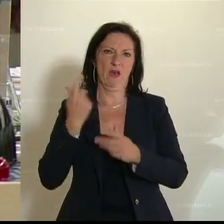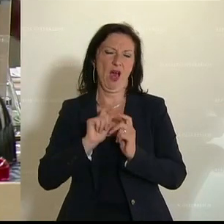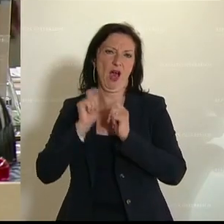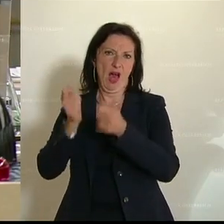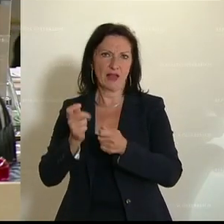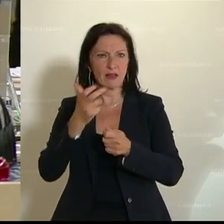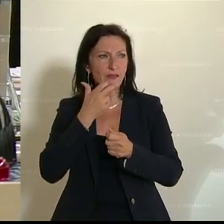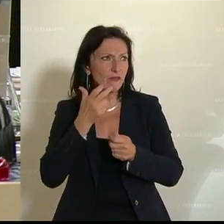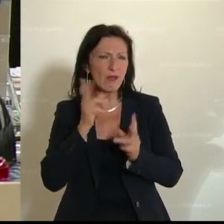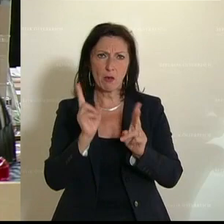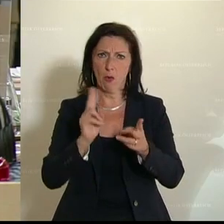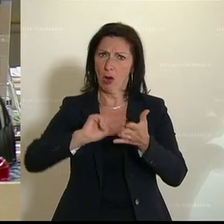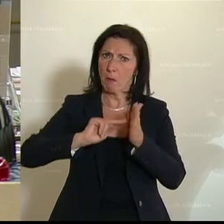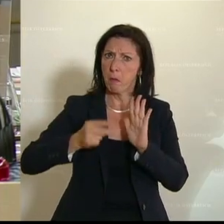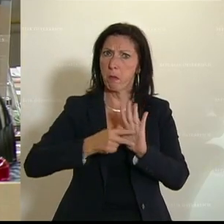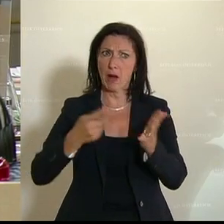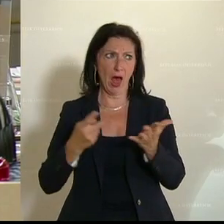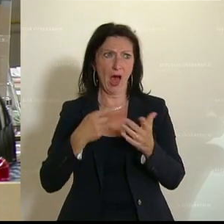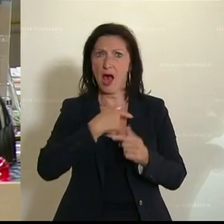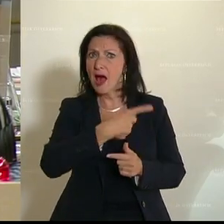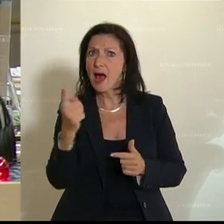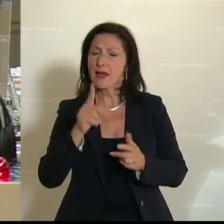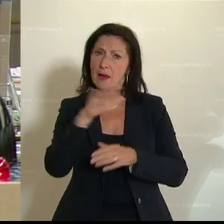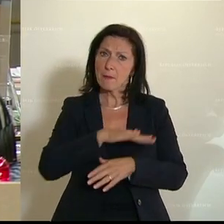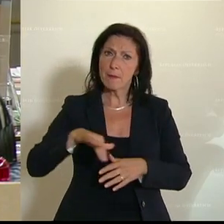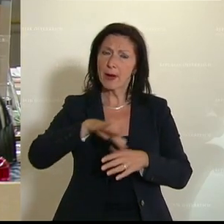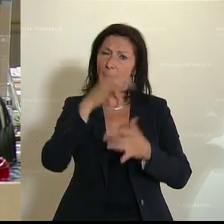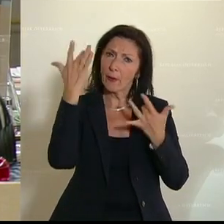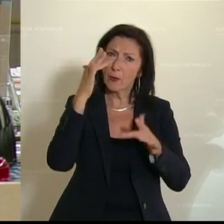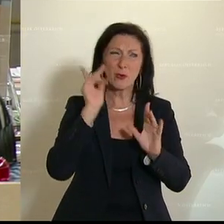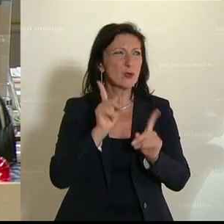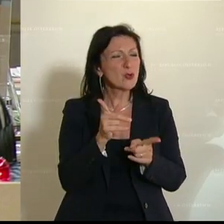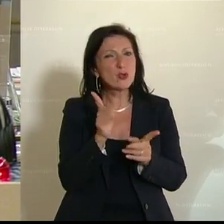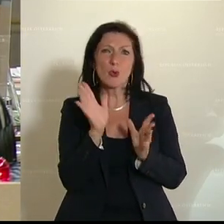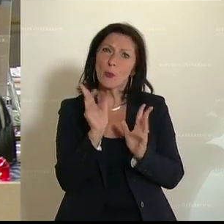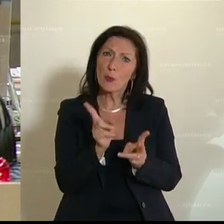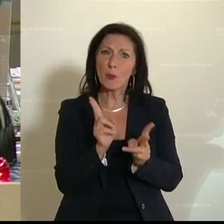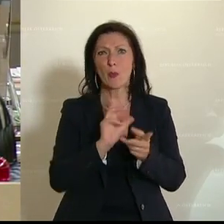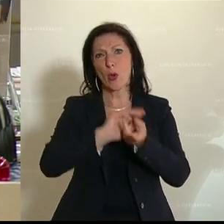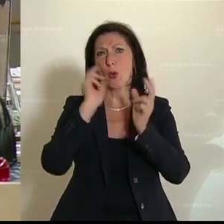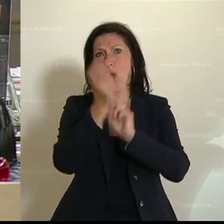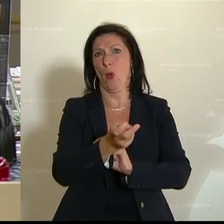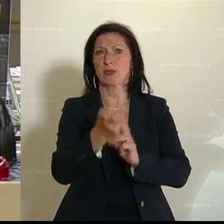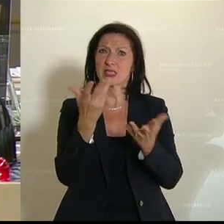und ein realitätsnahes und umsetzbares Maßnahmenpaket zu schaffen. Und das umgehend.